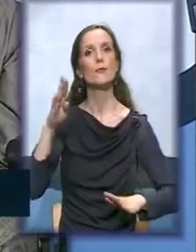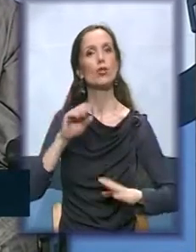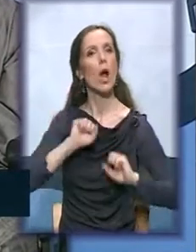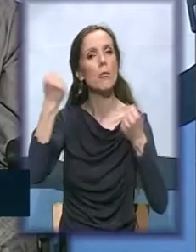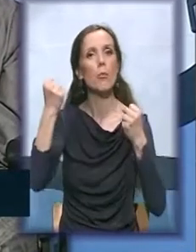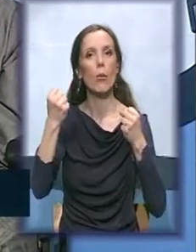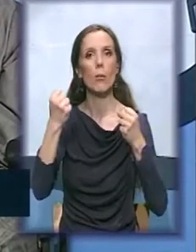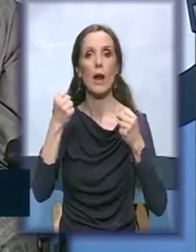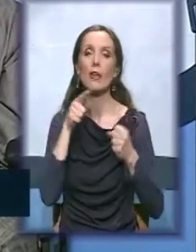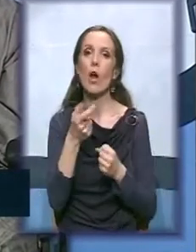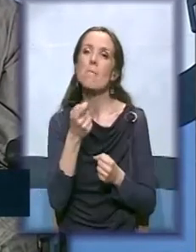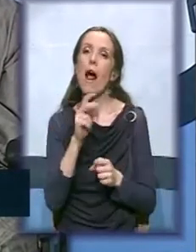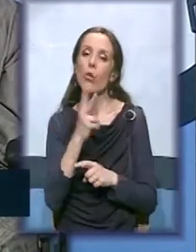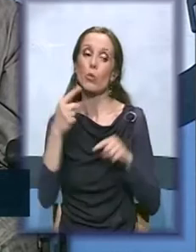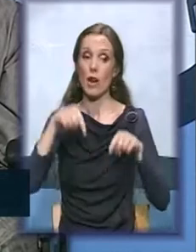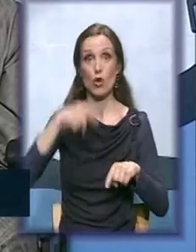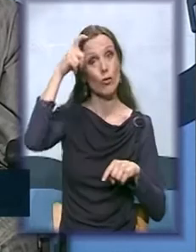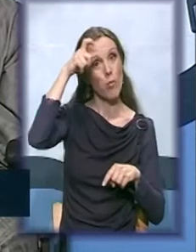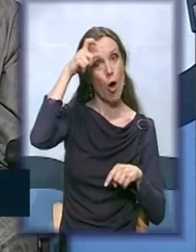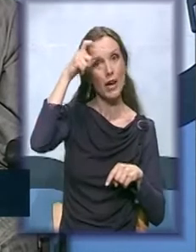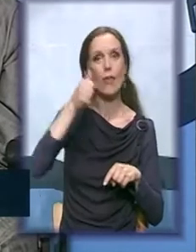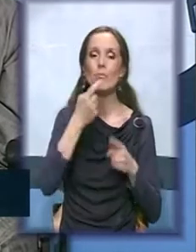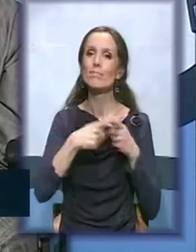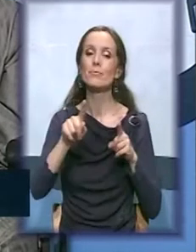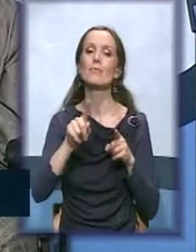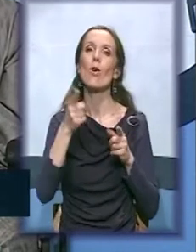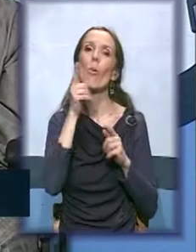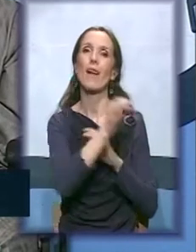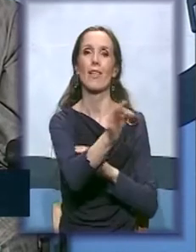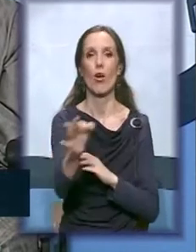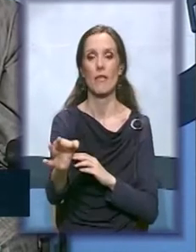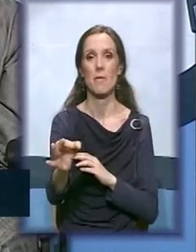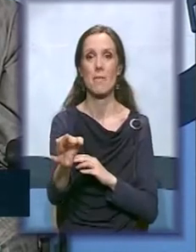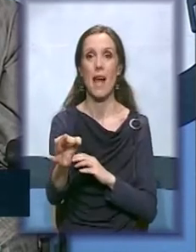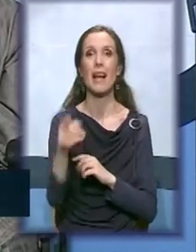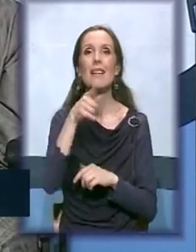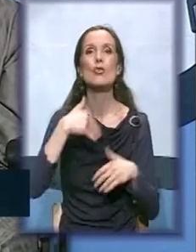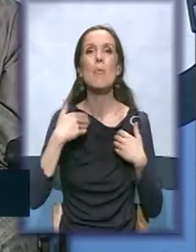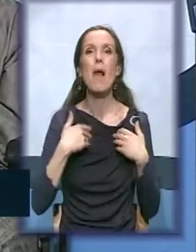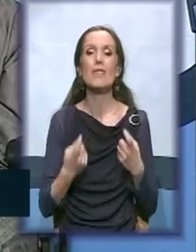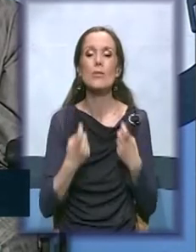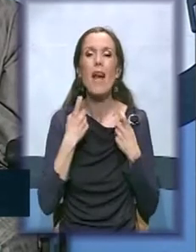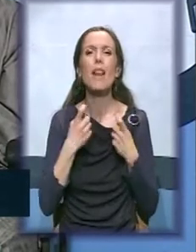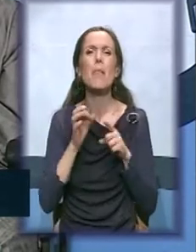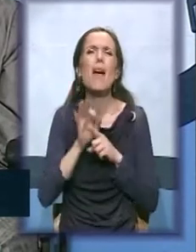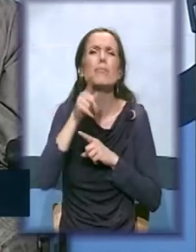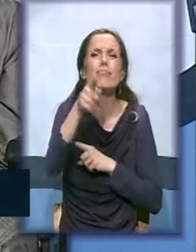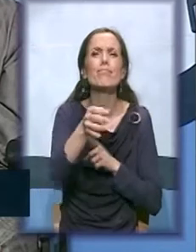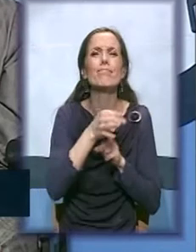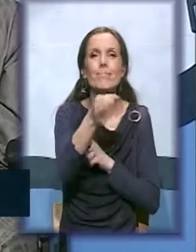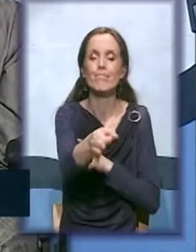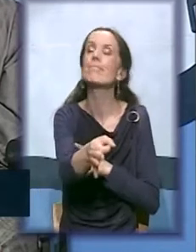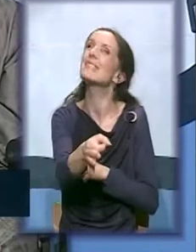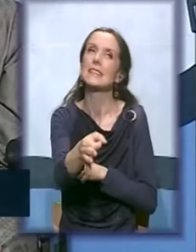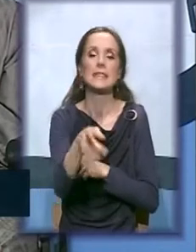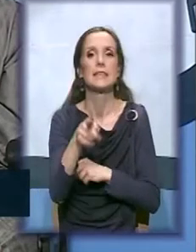I to je malo drugačije u Beogradu i u gradovima. Kada su mladi u sjelima, zabačanim mestima, onda je